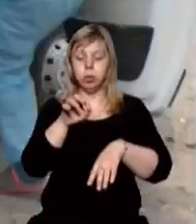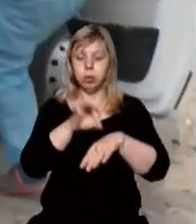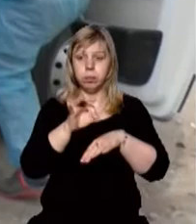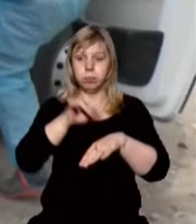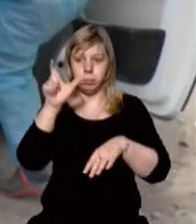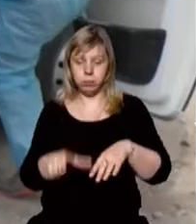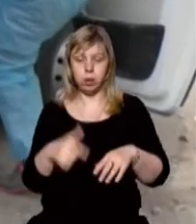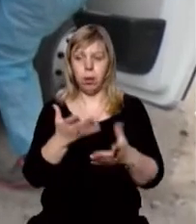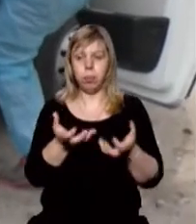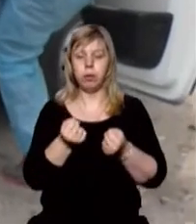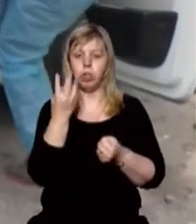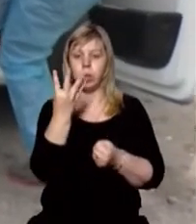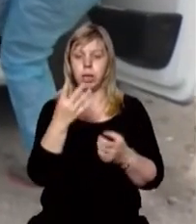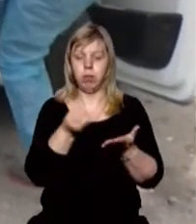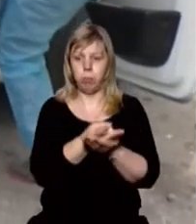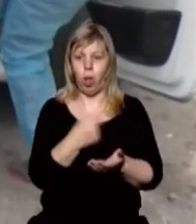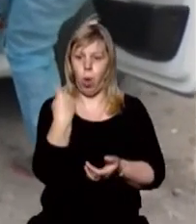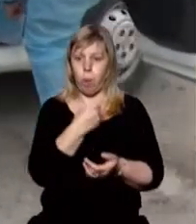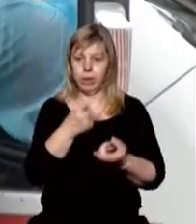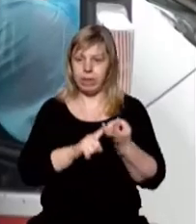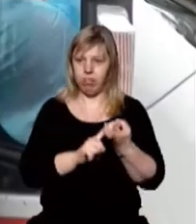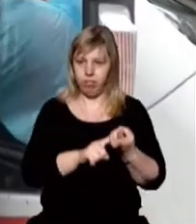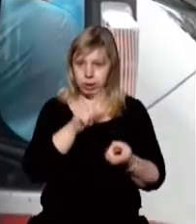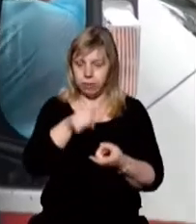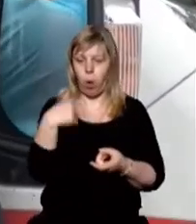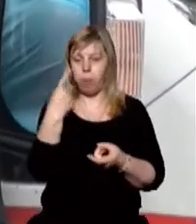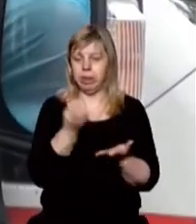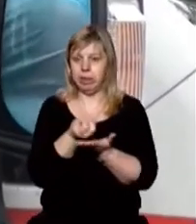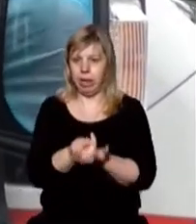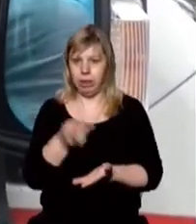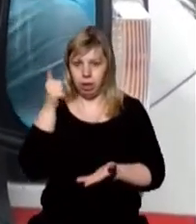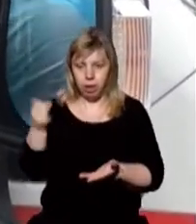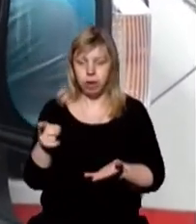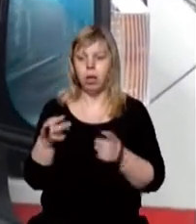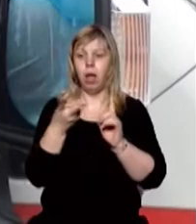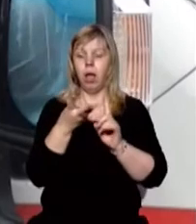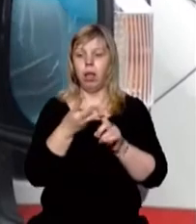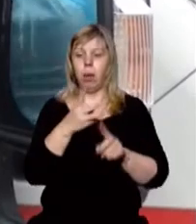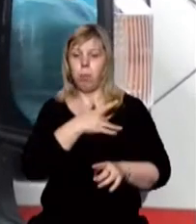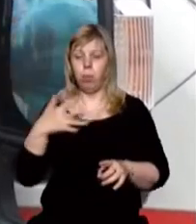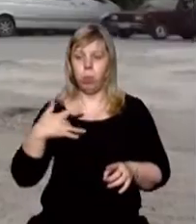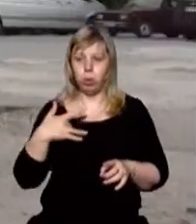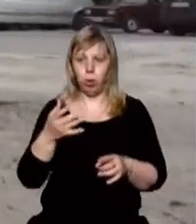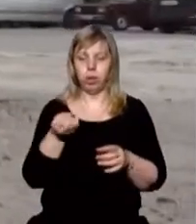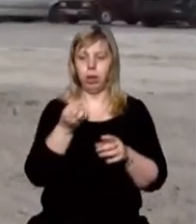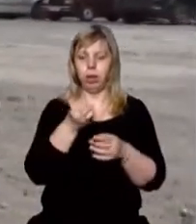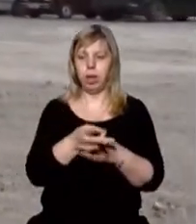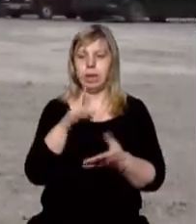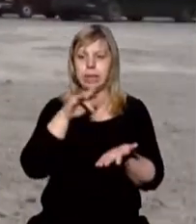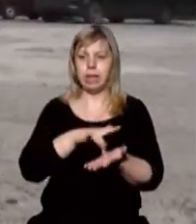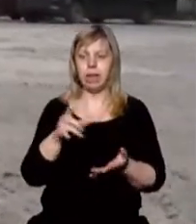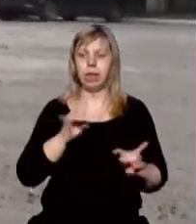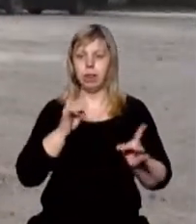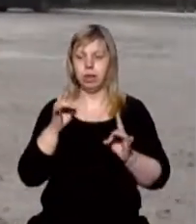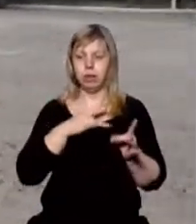Ужгороді приймають чотири медзаклади. Обласна інфекційна лікарня, обласна лікарня ім. Новака, польмологічне відділення міської лікарні та центр